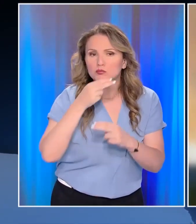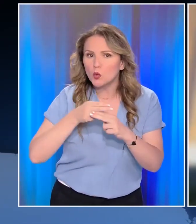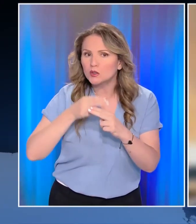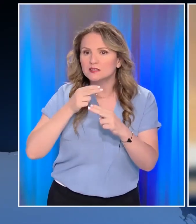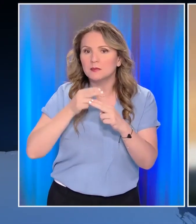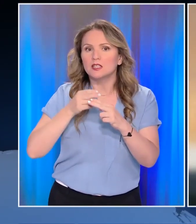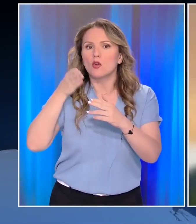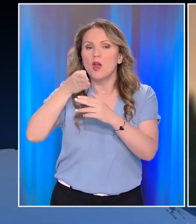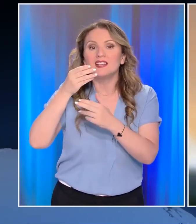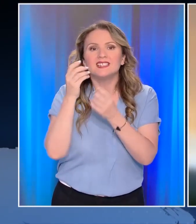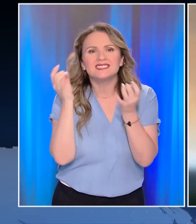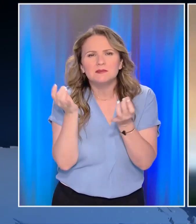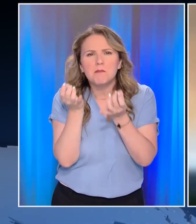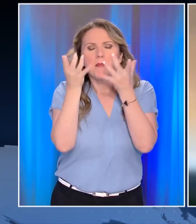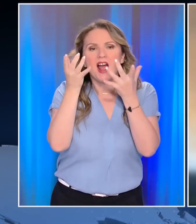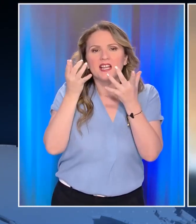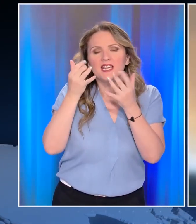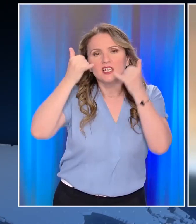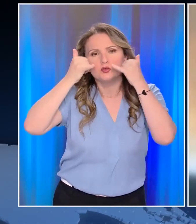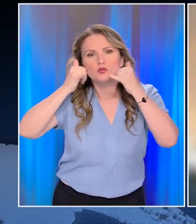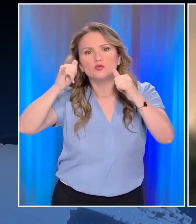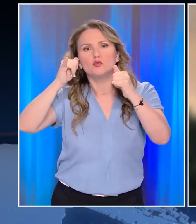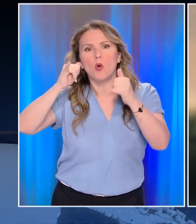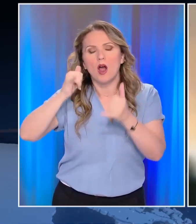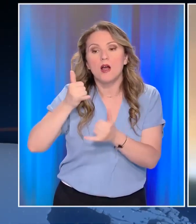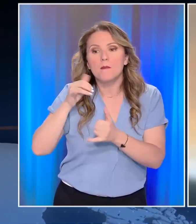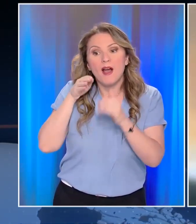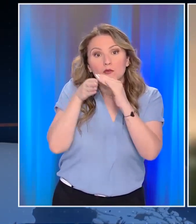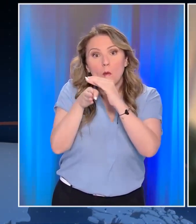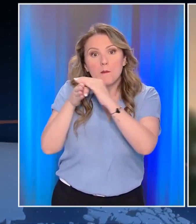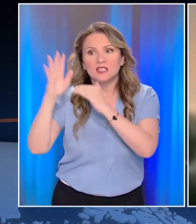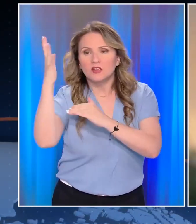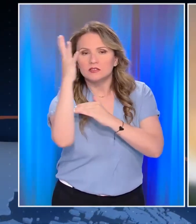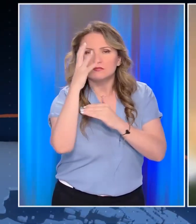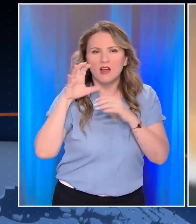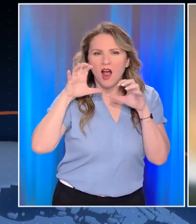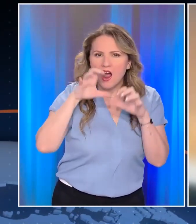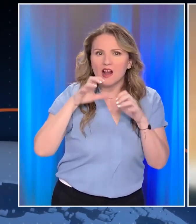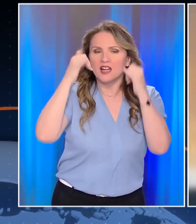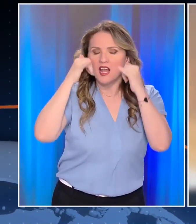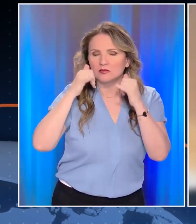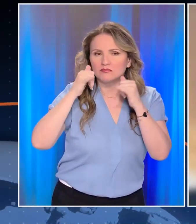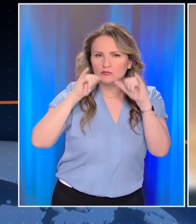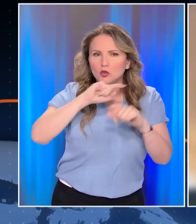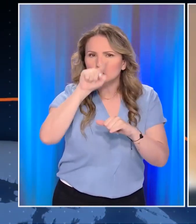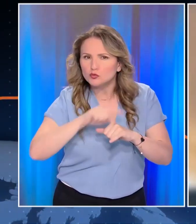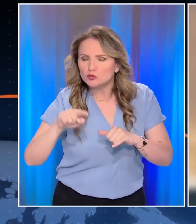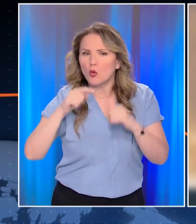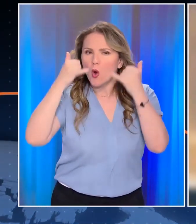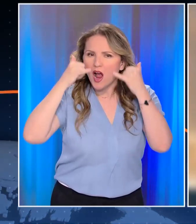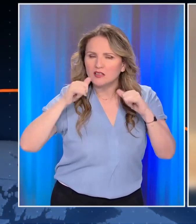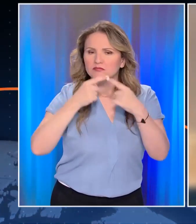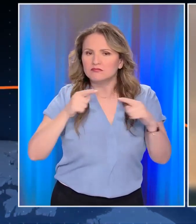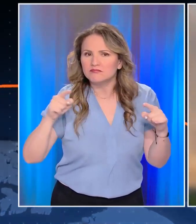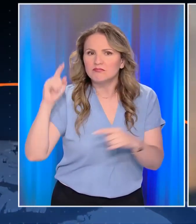φιλοξενούσαν και σπάνια ή διαπακτικό και άλλα άγρια ζώα. Το τεράστιο καταπήλιο της άγριας ζωής είναι παραδομένο κυριολεκτικά. Εδώ